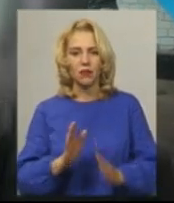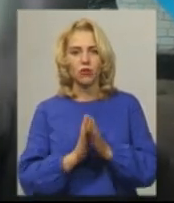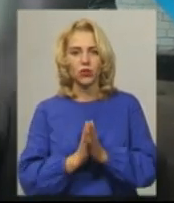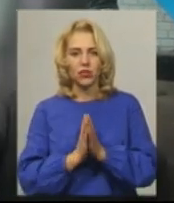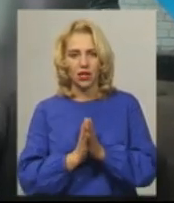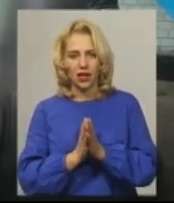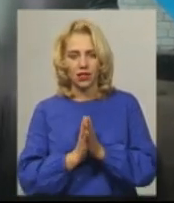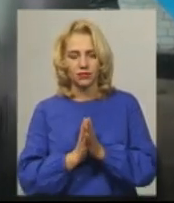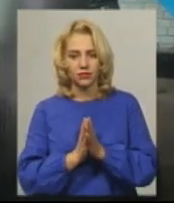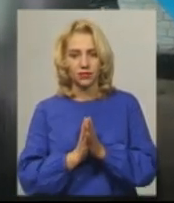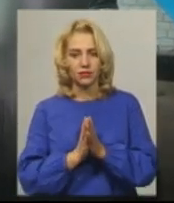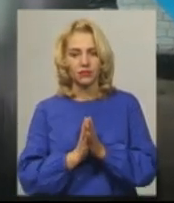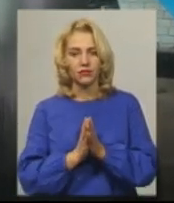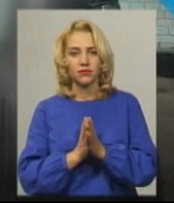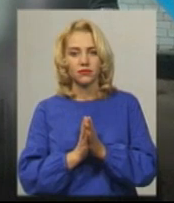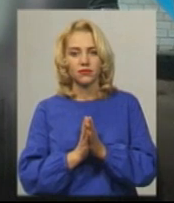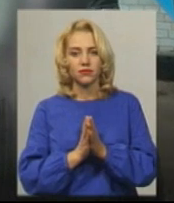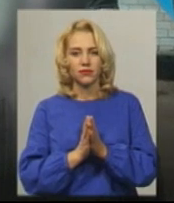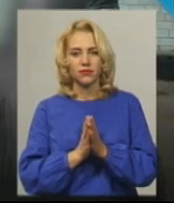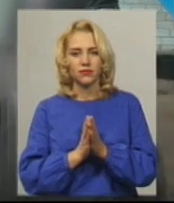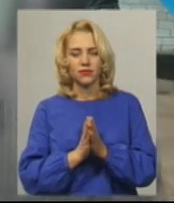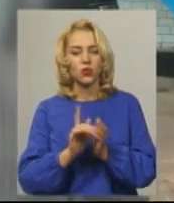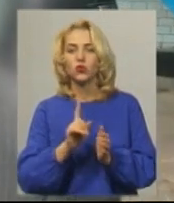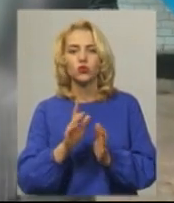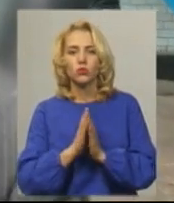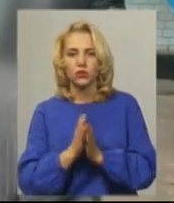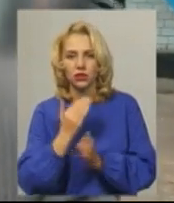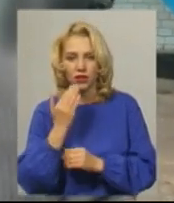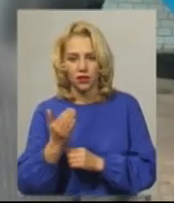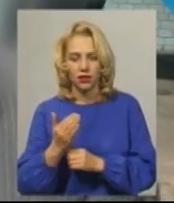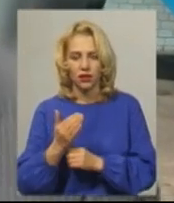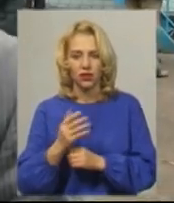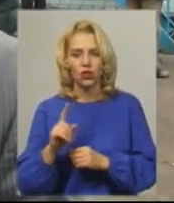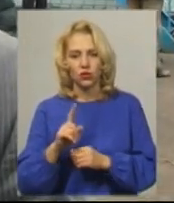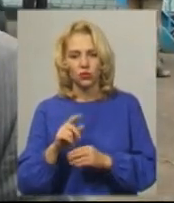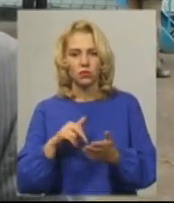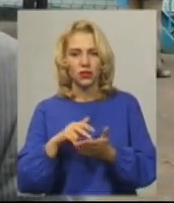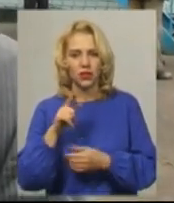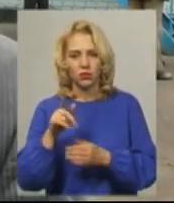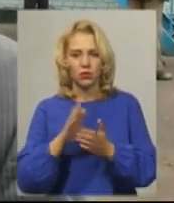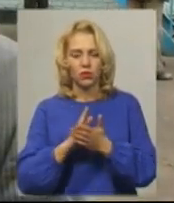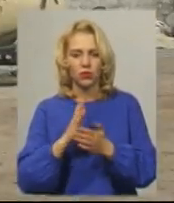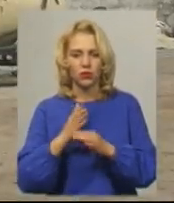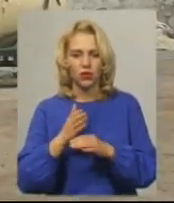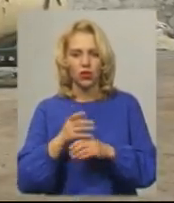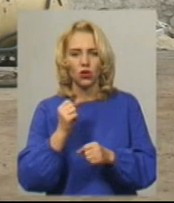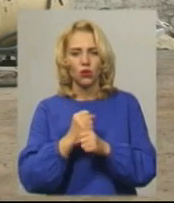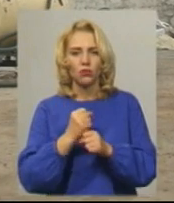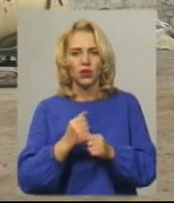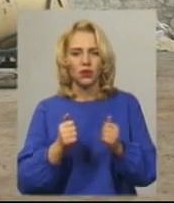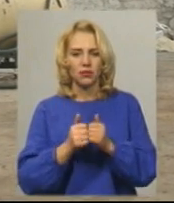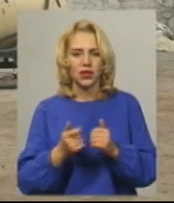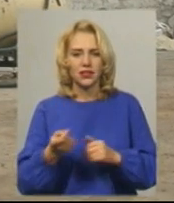йти до неї. Там робили колозерна. Про те, що